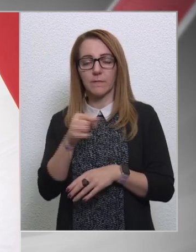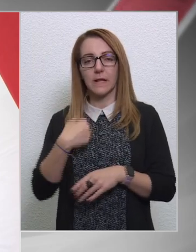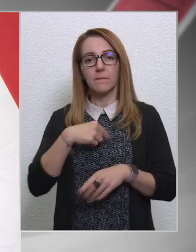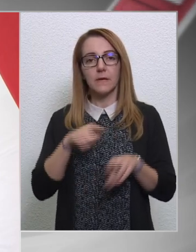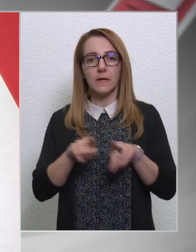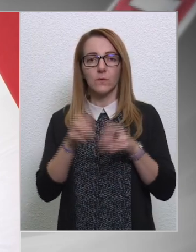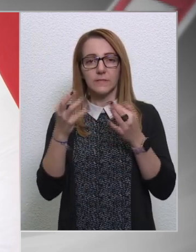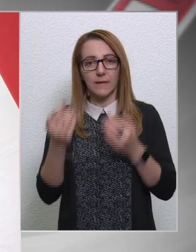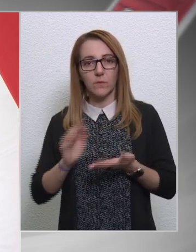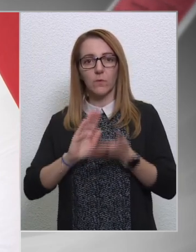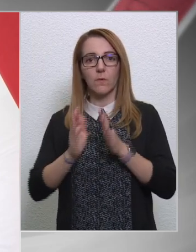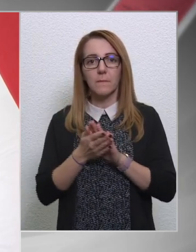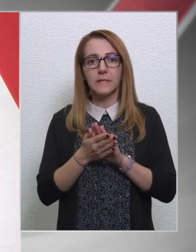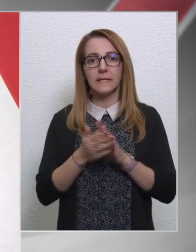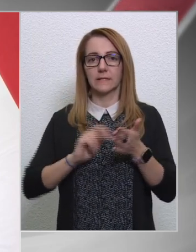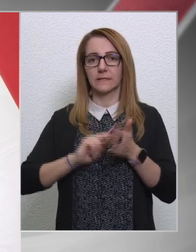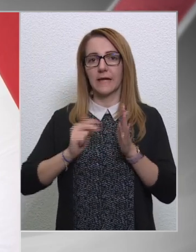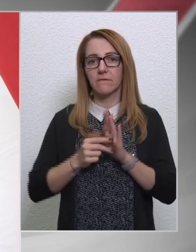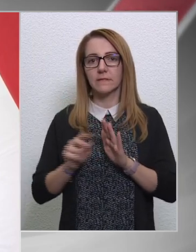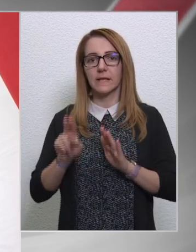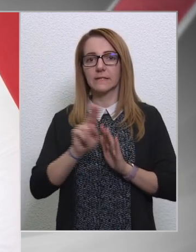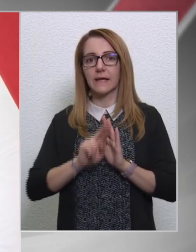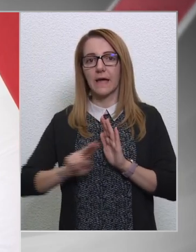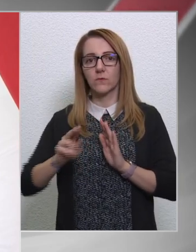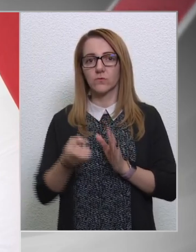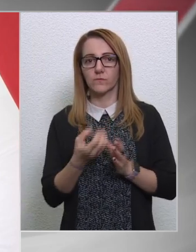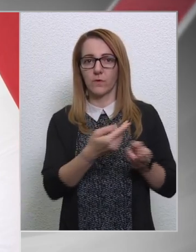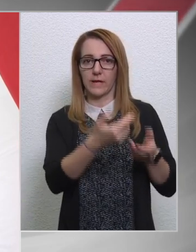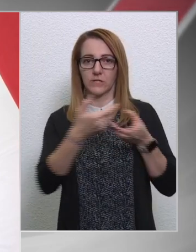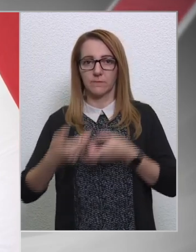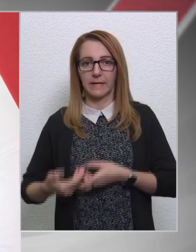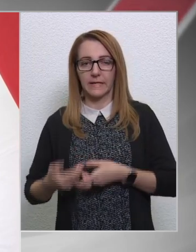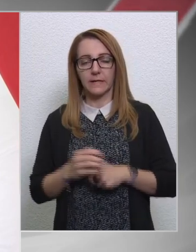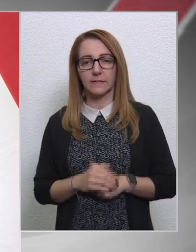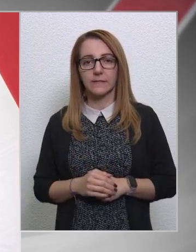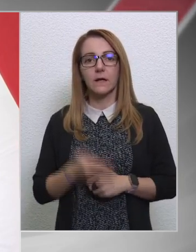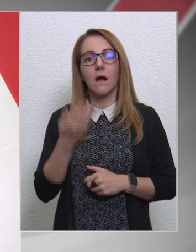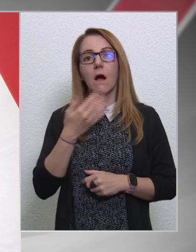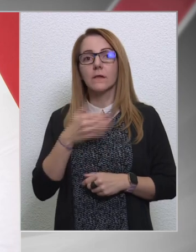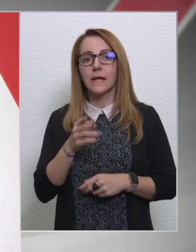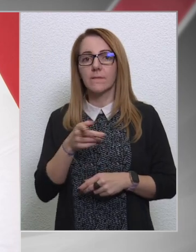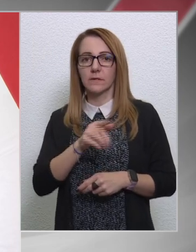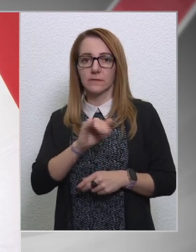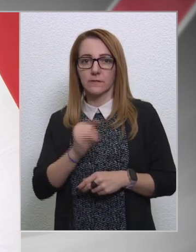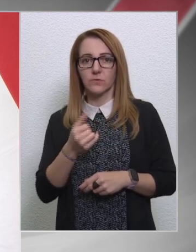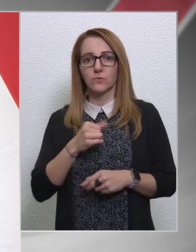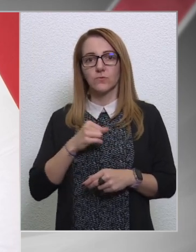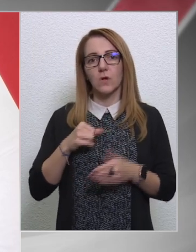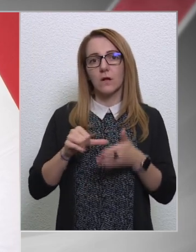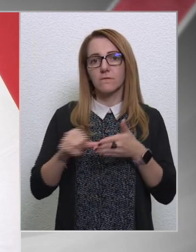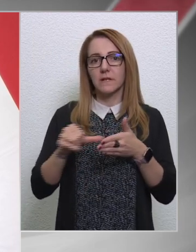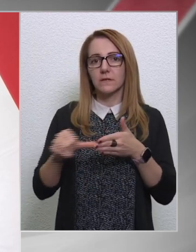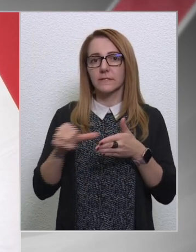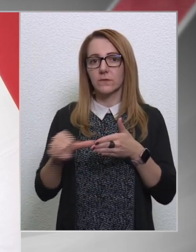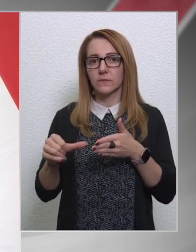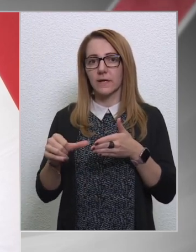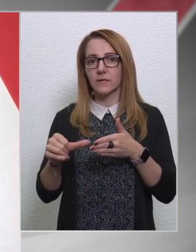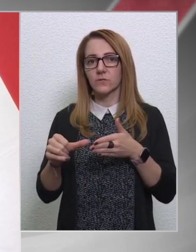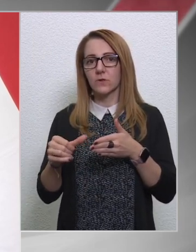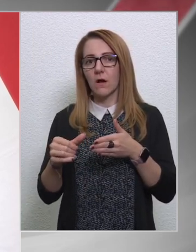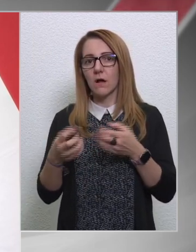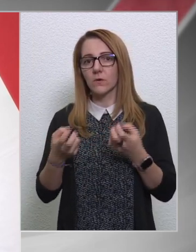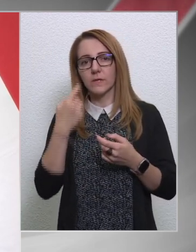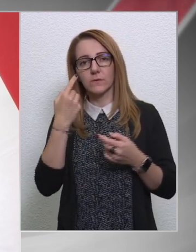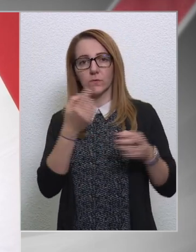Mi azzal számolunk, hogy minden tervezetős forrás be fog érkezni, de ha nem, az is csak egy finanszírozással könnyen nem